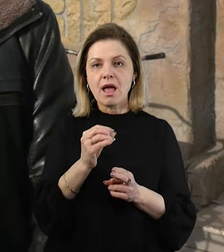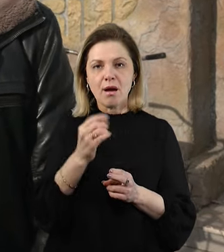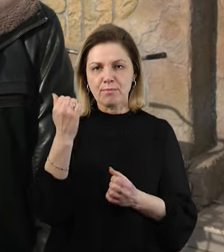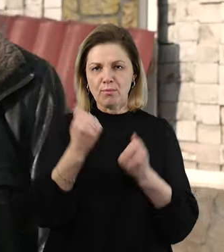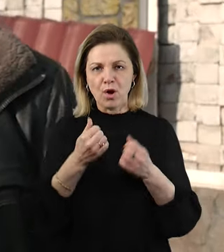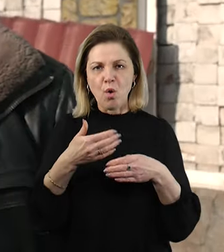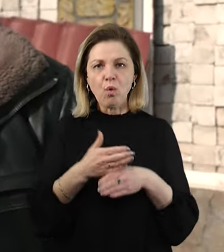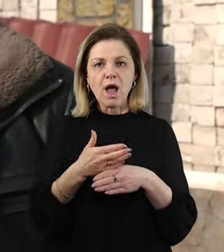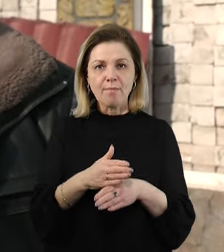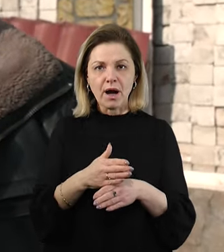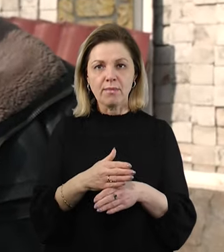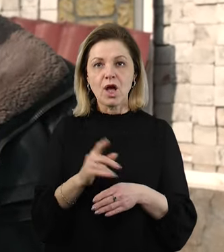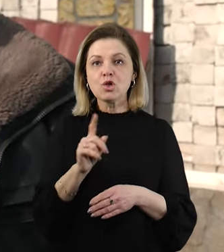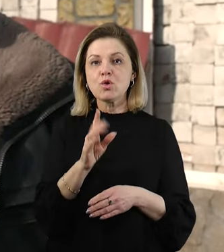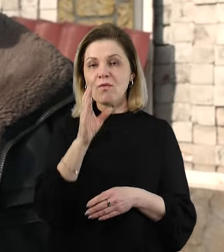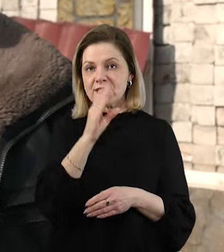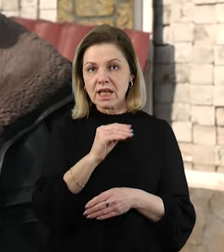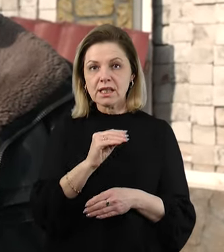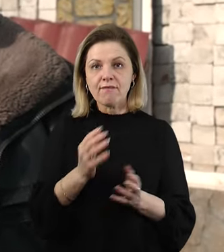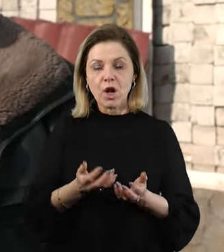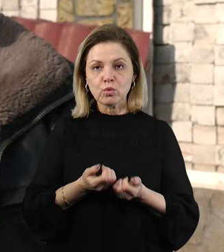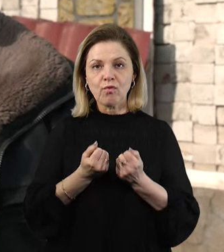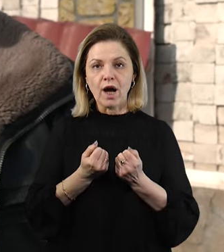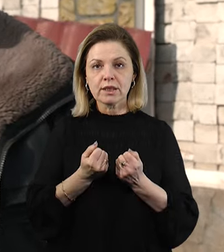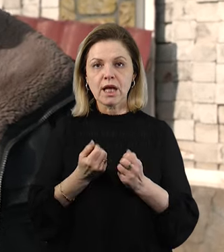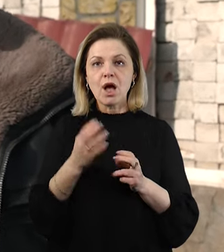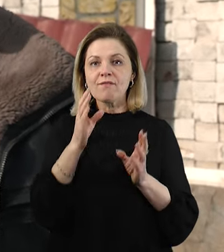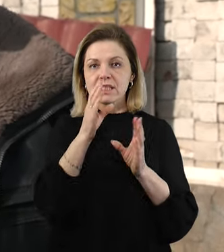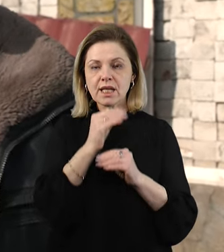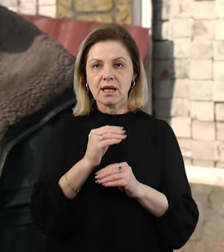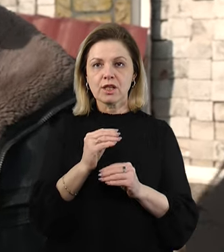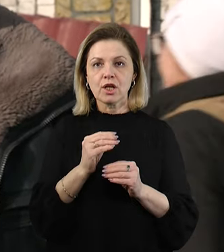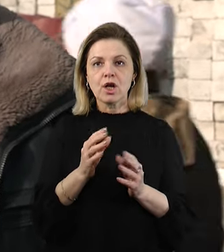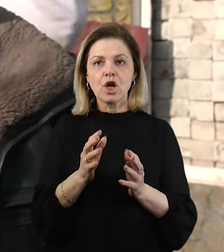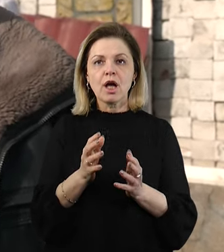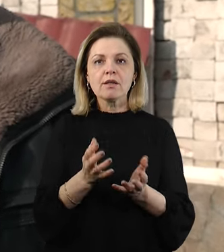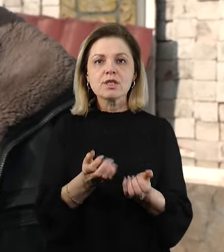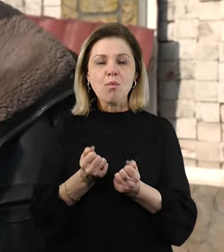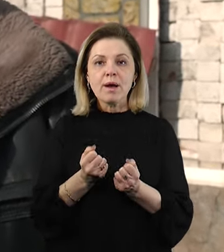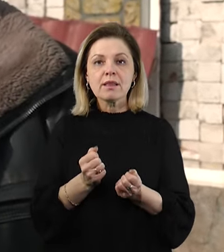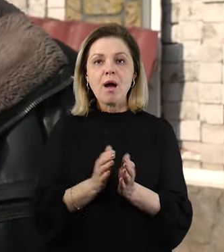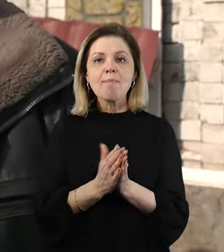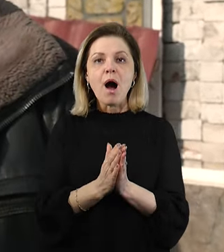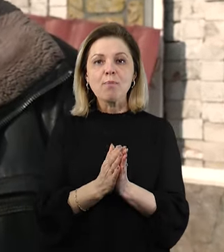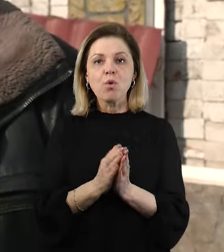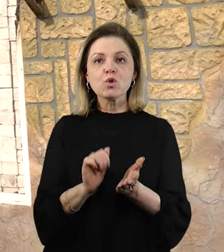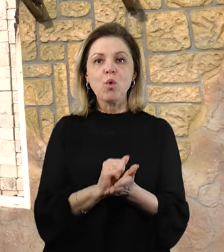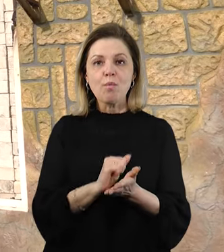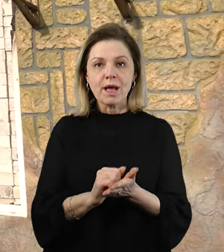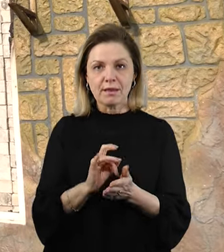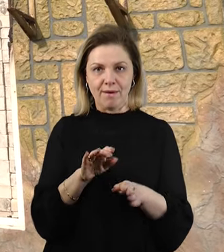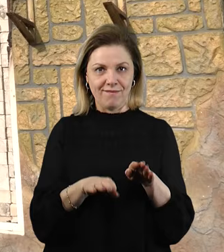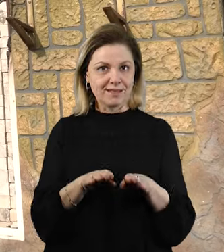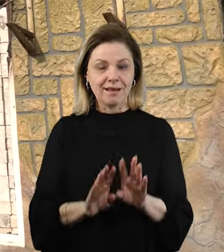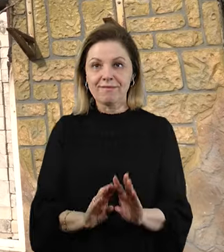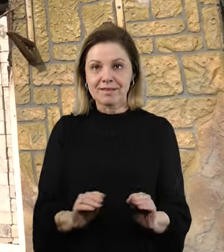це просто поталанило. Єдине, що встигли вирятувати, це встигли схопити папку з документами і вісав все. З